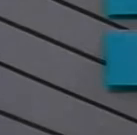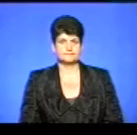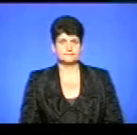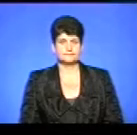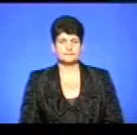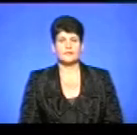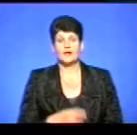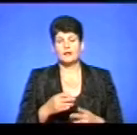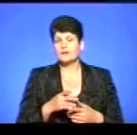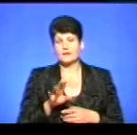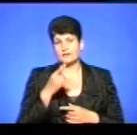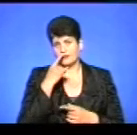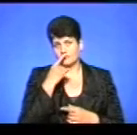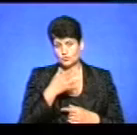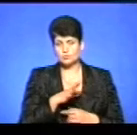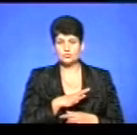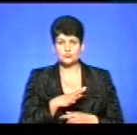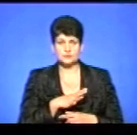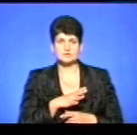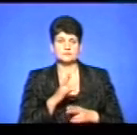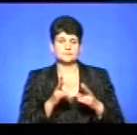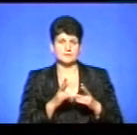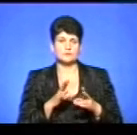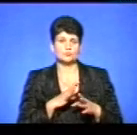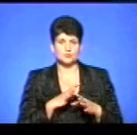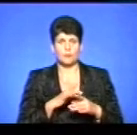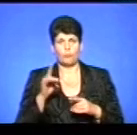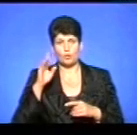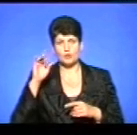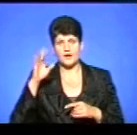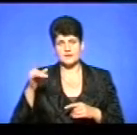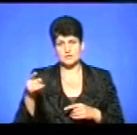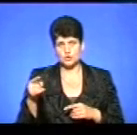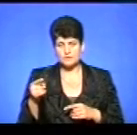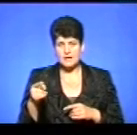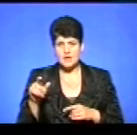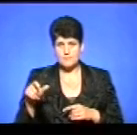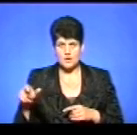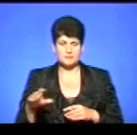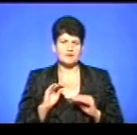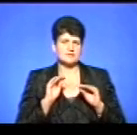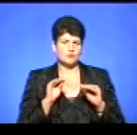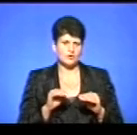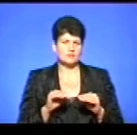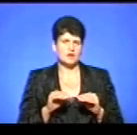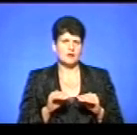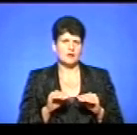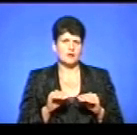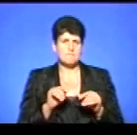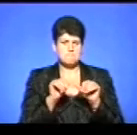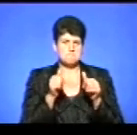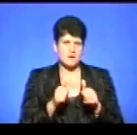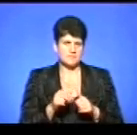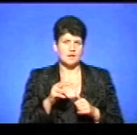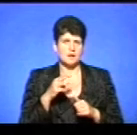Не так давно ми бачили петиції, які були дуже популярні серед Тернополян. До прикладу, встановлення пам'ятника майстру Йоді, чи віддати